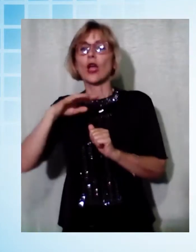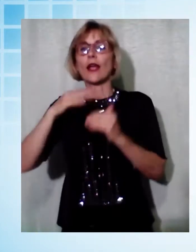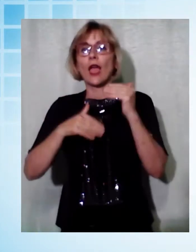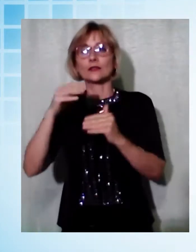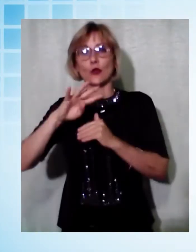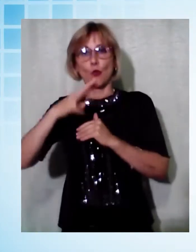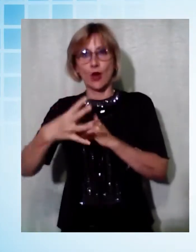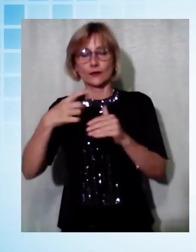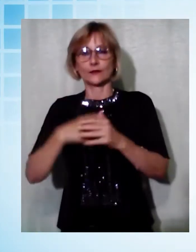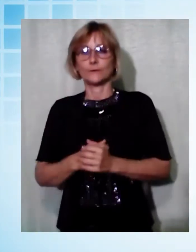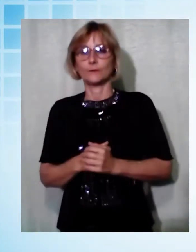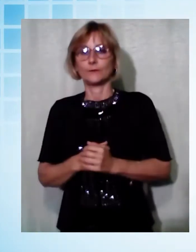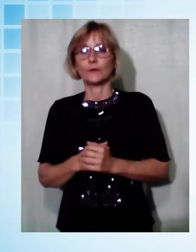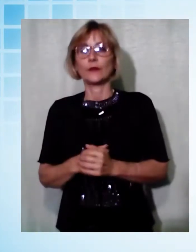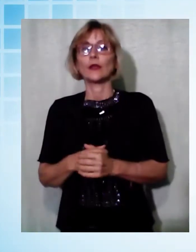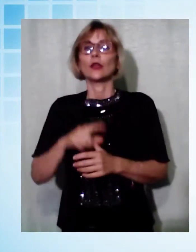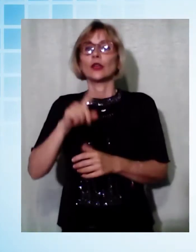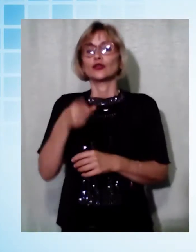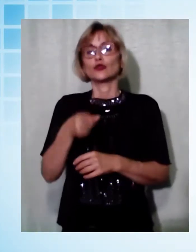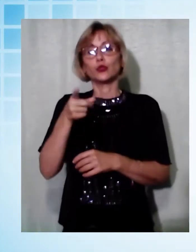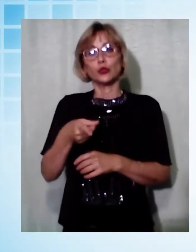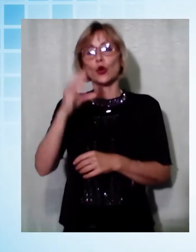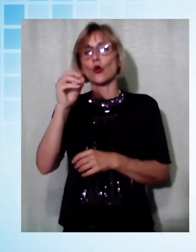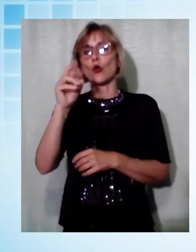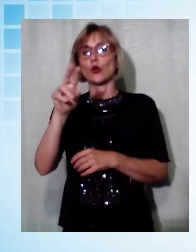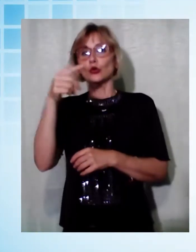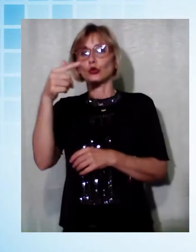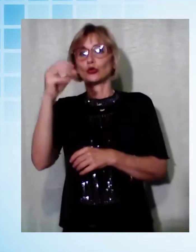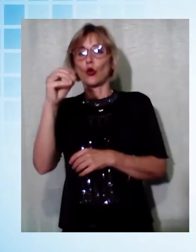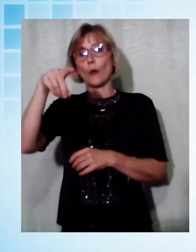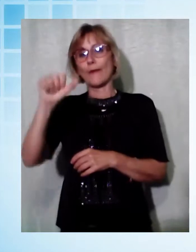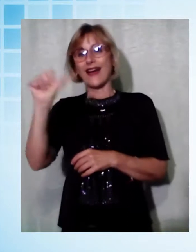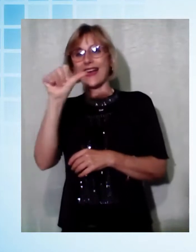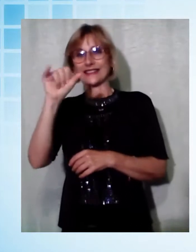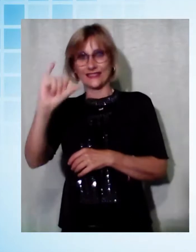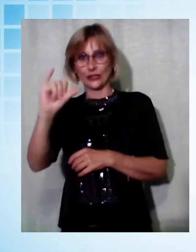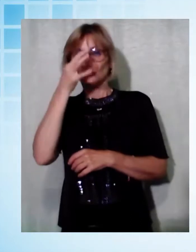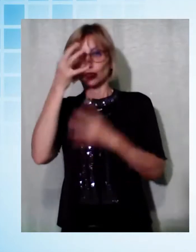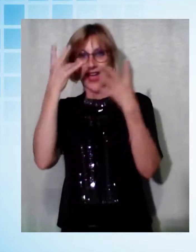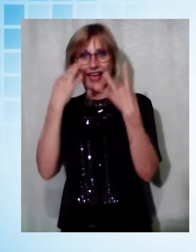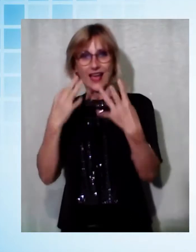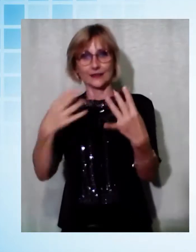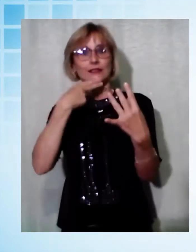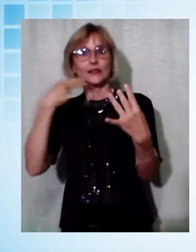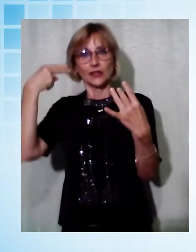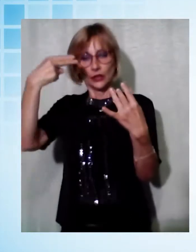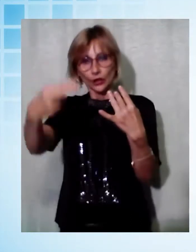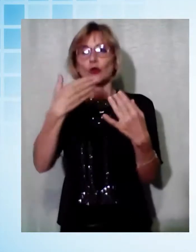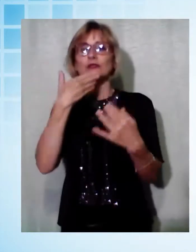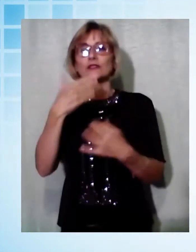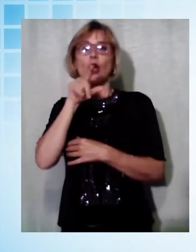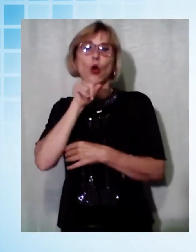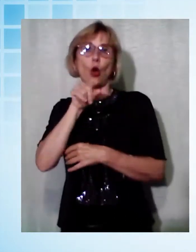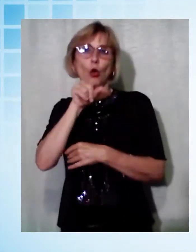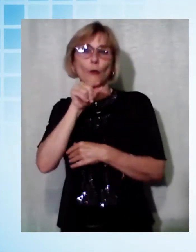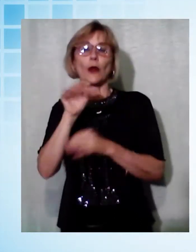del maestro Giulio Cortopassi, lo spazio verde attrezzato è stato inaugurato a San Colombano, vicino alla scuola